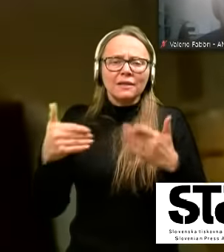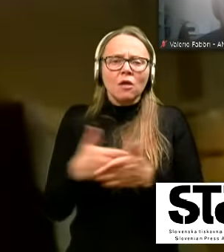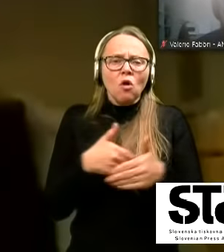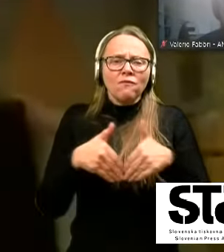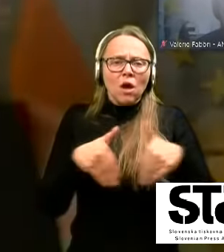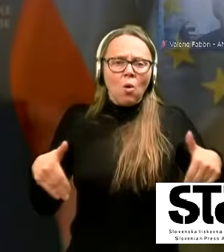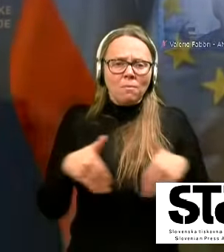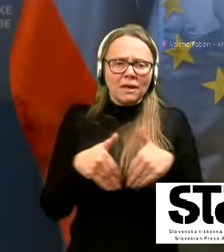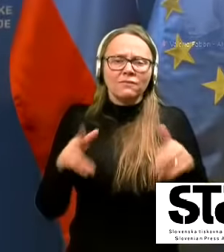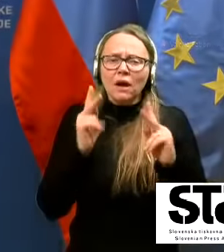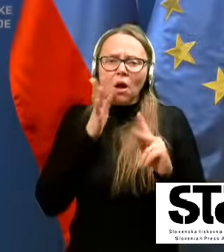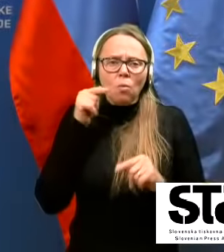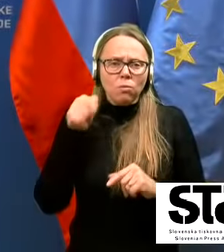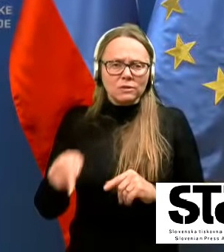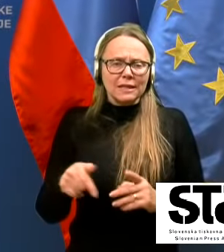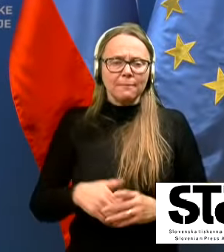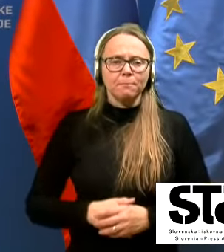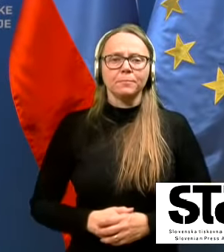tem?